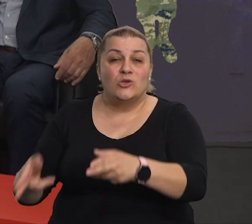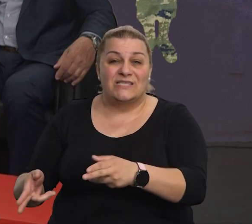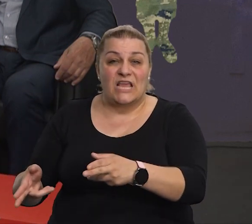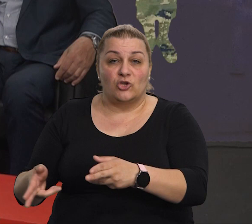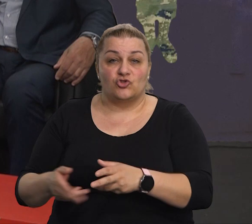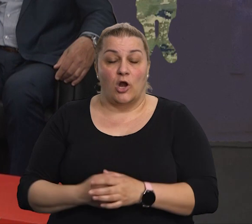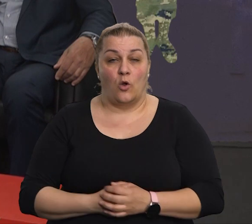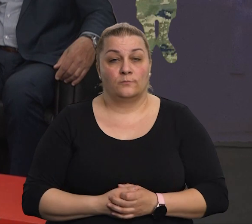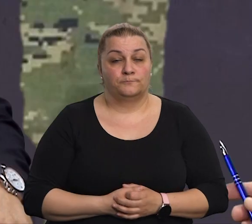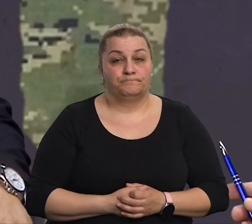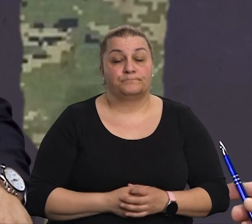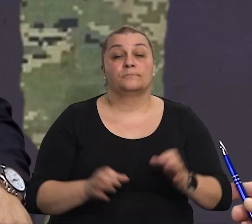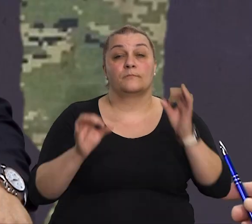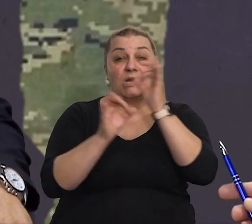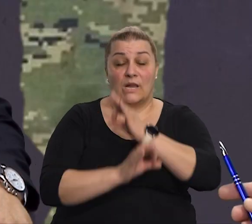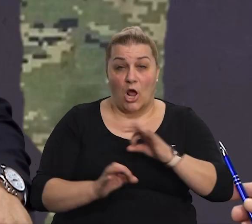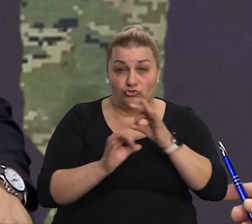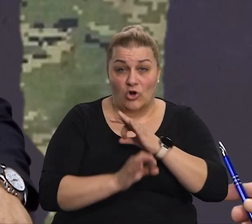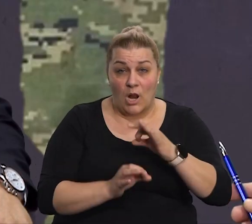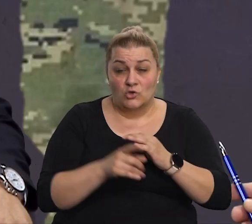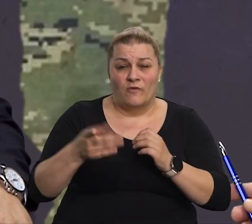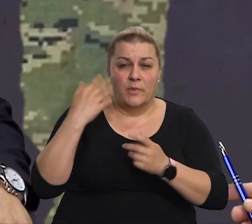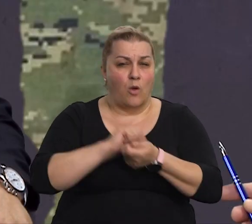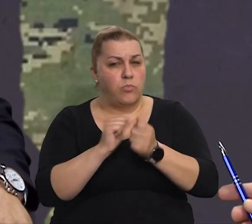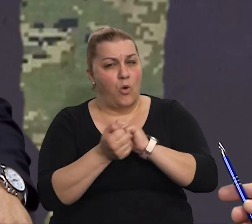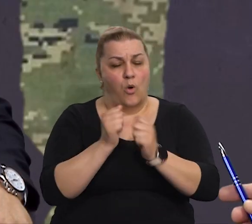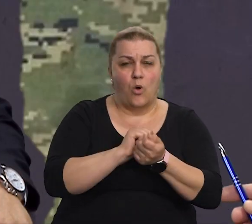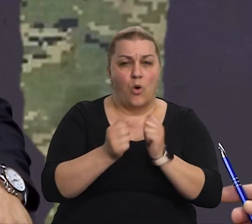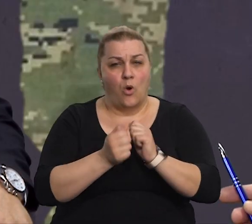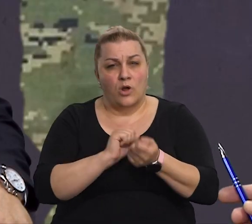Nažalost, u tim borbama, koji su bili,